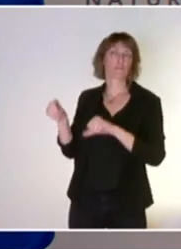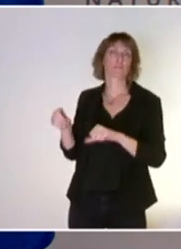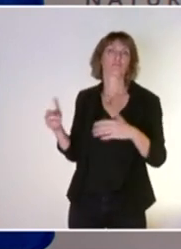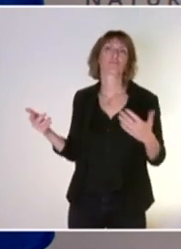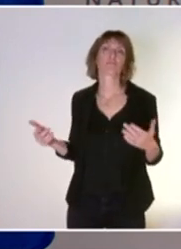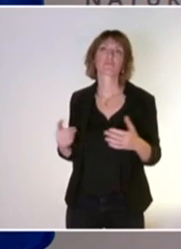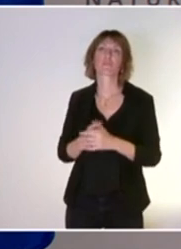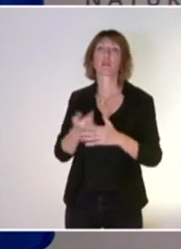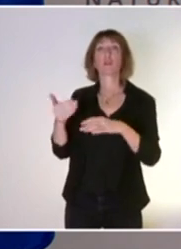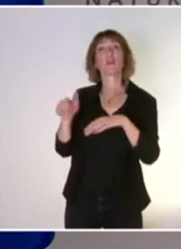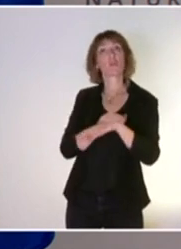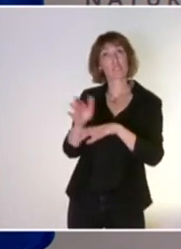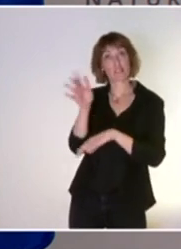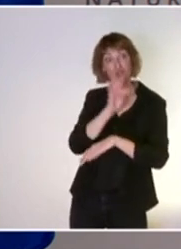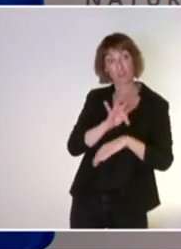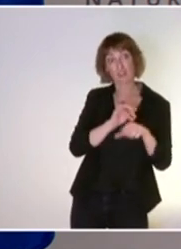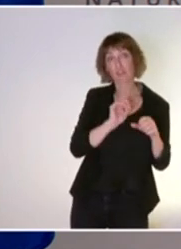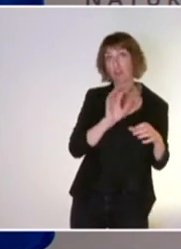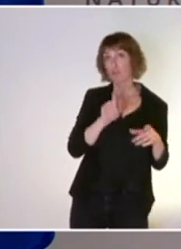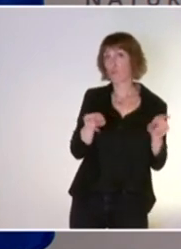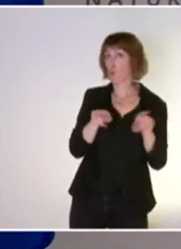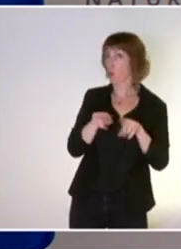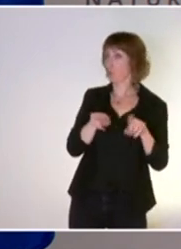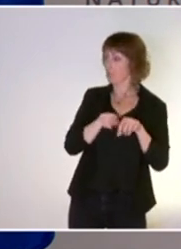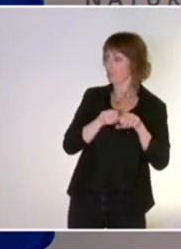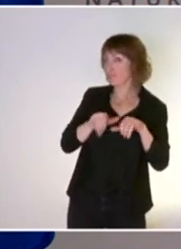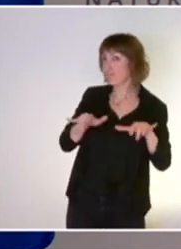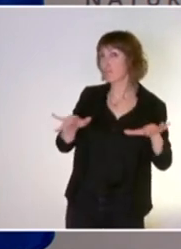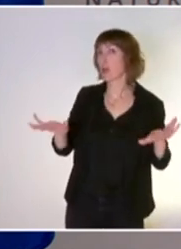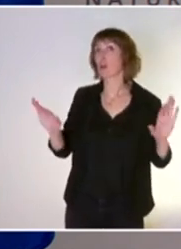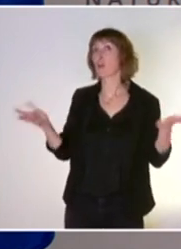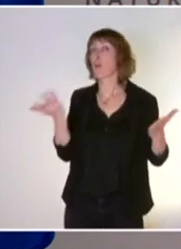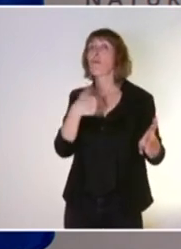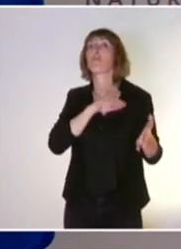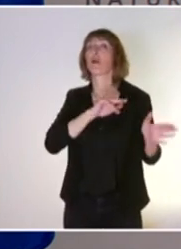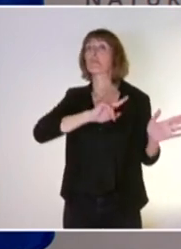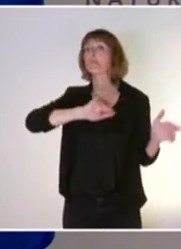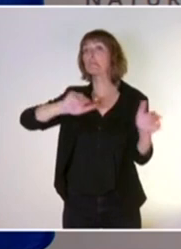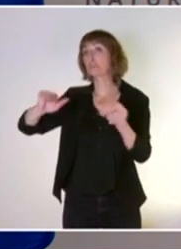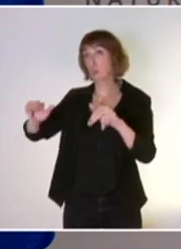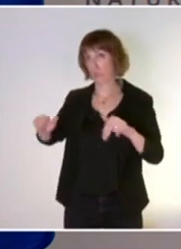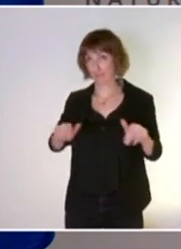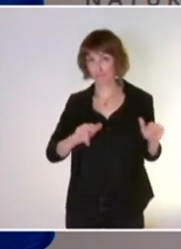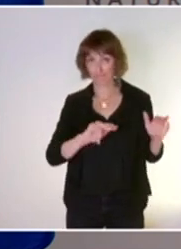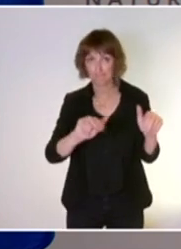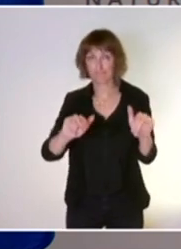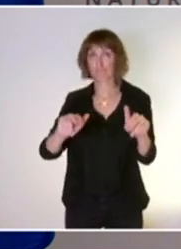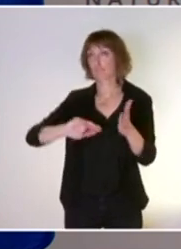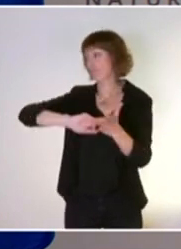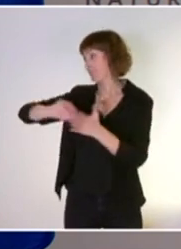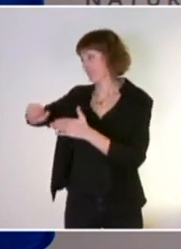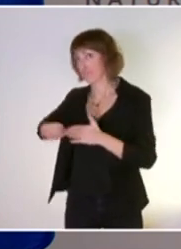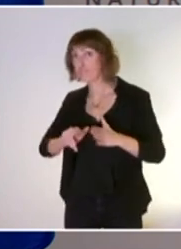Natura 2000, nous avons vraiment souhaité la déployer de manière contractuelle. et c'est ce que nous allons continuer à faire. Il faut que nous contractualisons et que donc